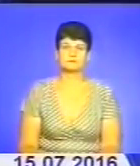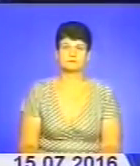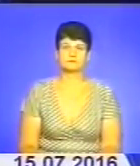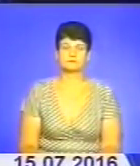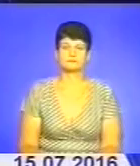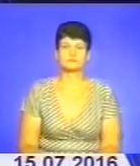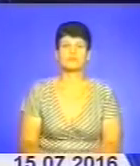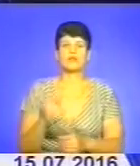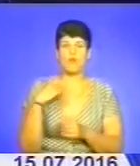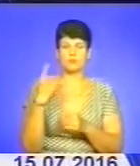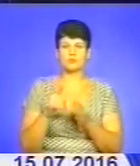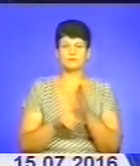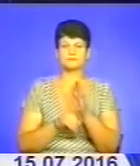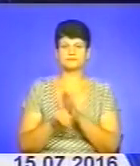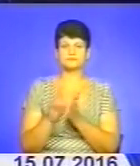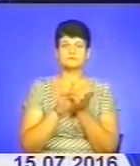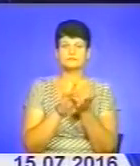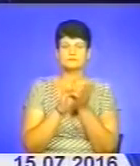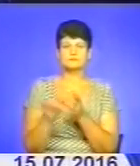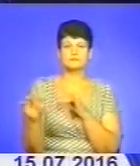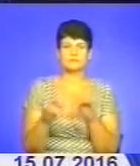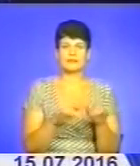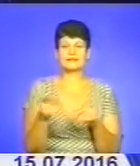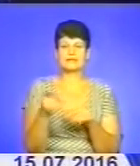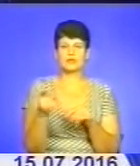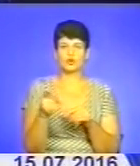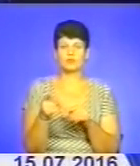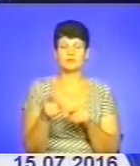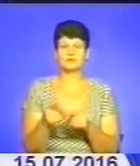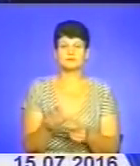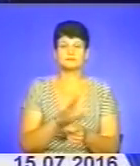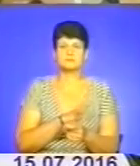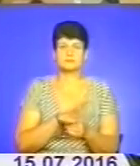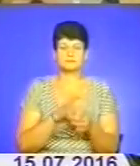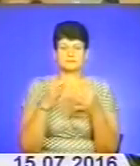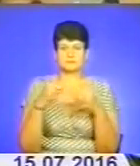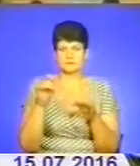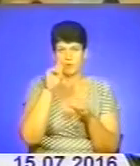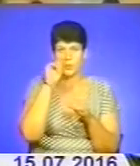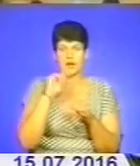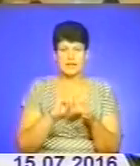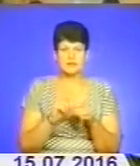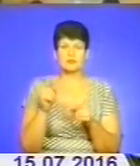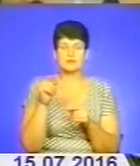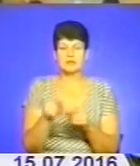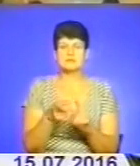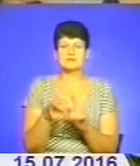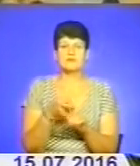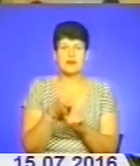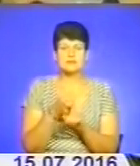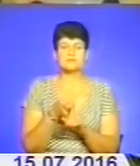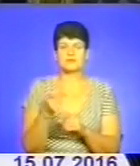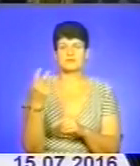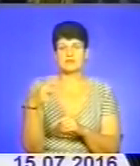В області стартувала туристична акція «Тернопілля. Скарб Незалежної країни». Вона приурочена відзначенню 25